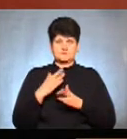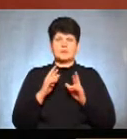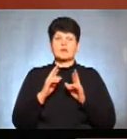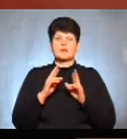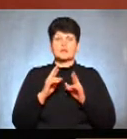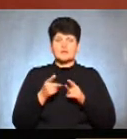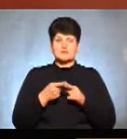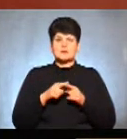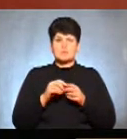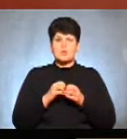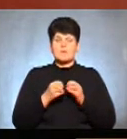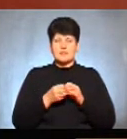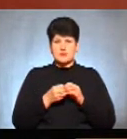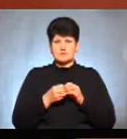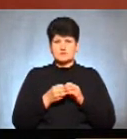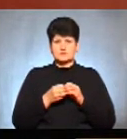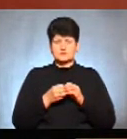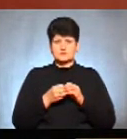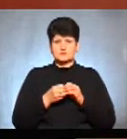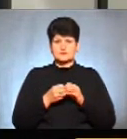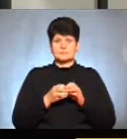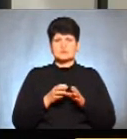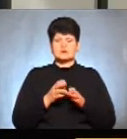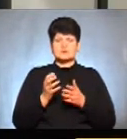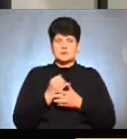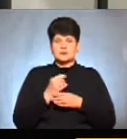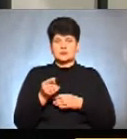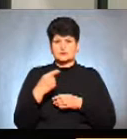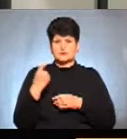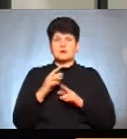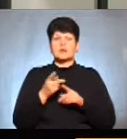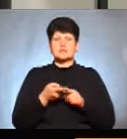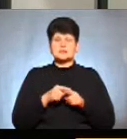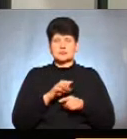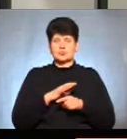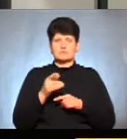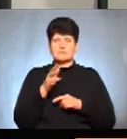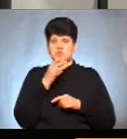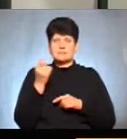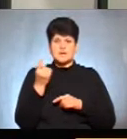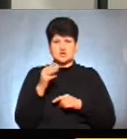з цією проблемою справляються на Тернопільщині? Зокрема, як це було під час першого туру?